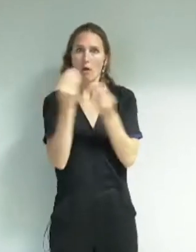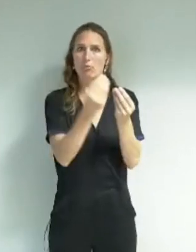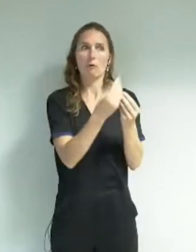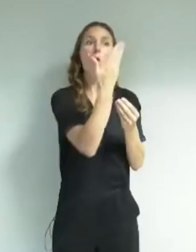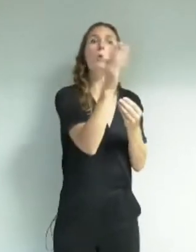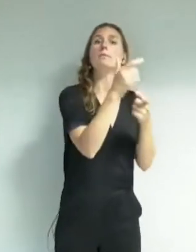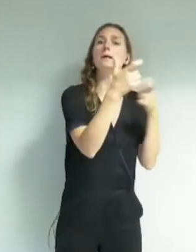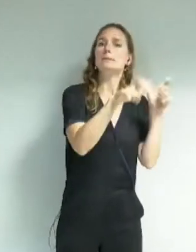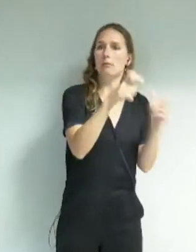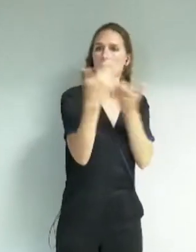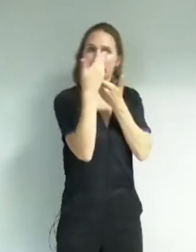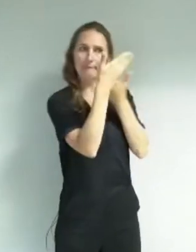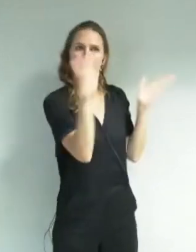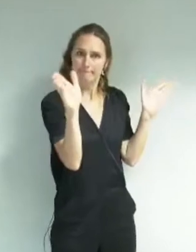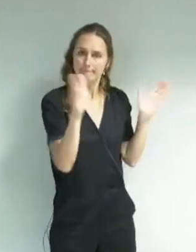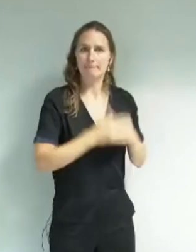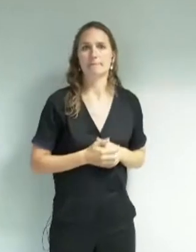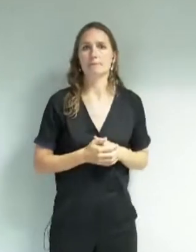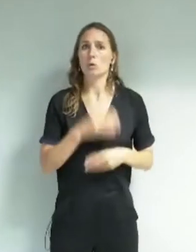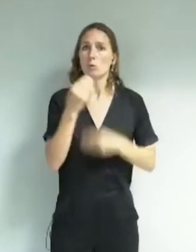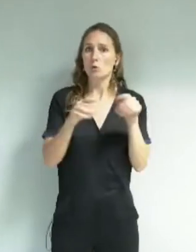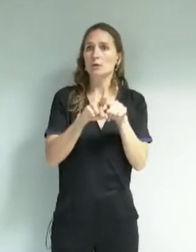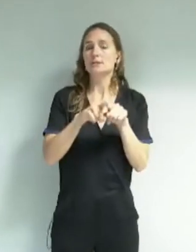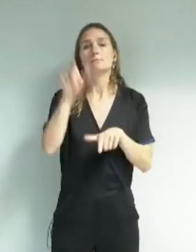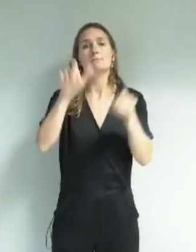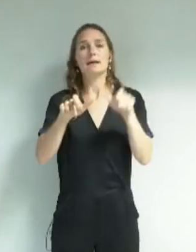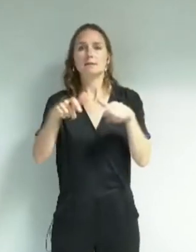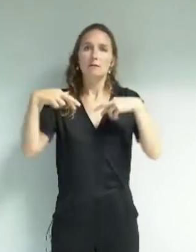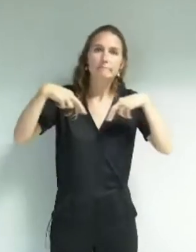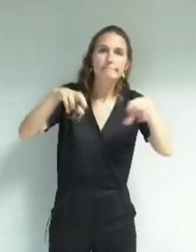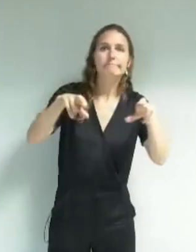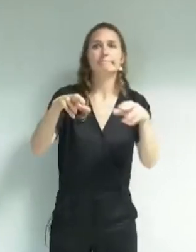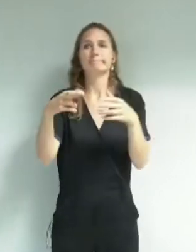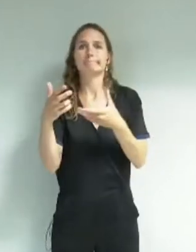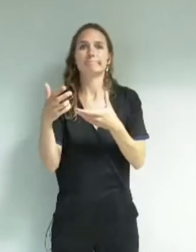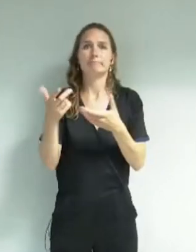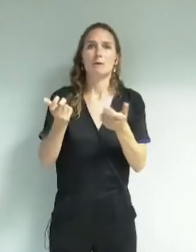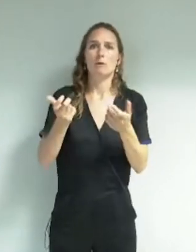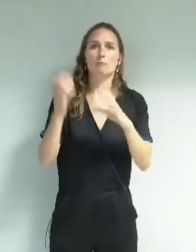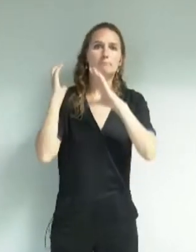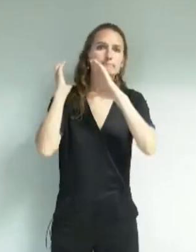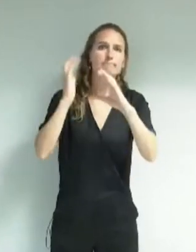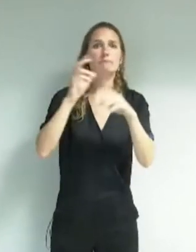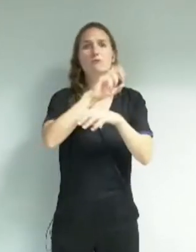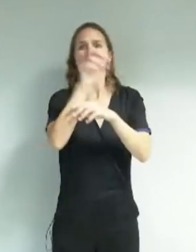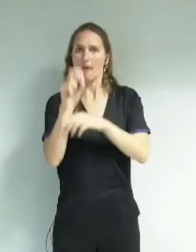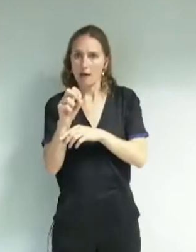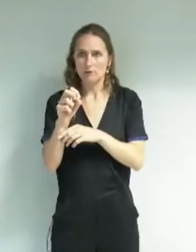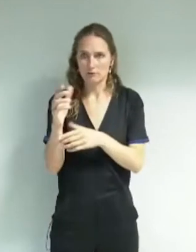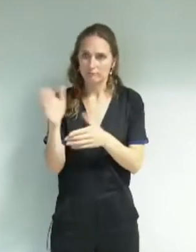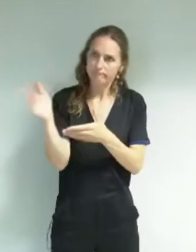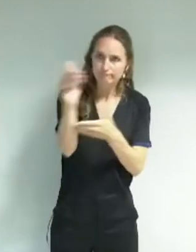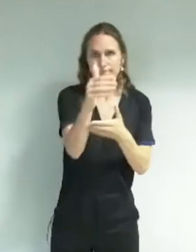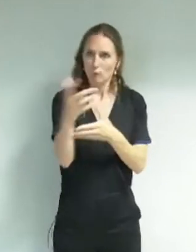voyage, rassembler sans exclure, proposer par exemple des visites d'expositions adaptées aux malvoyants et